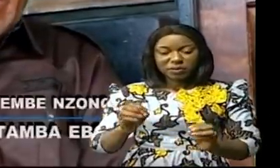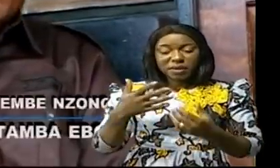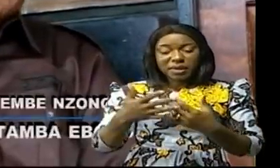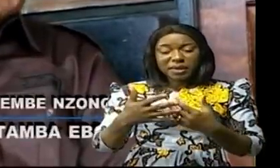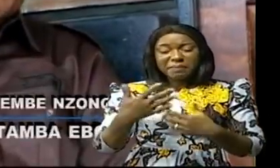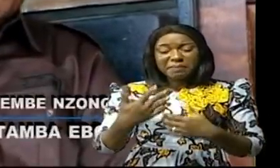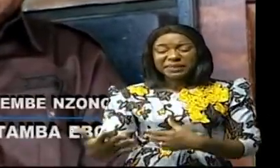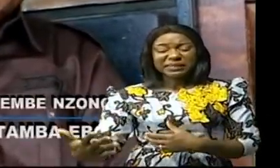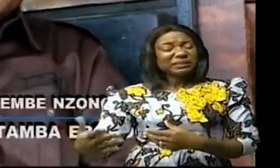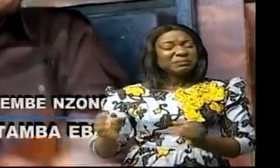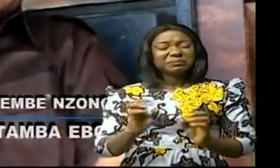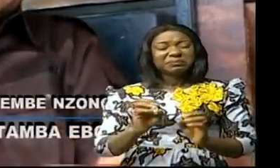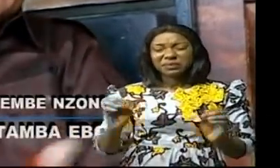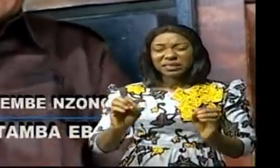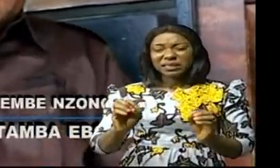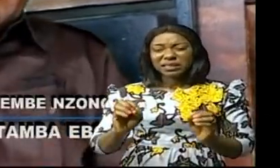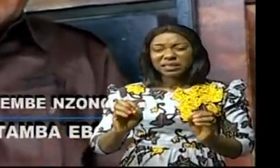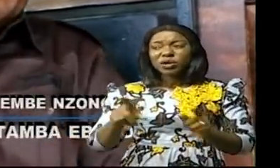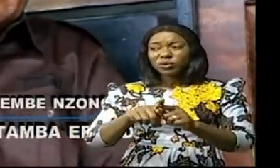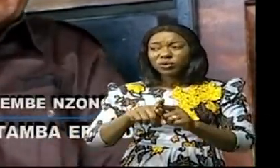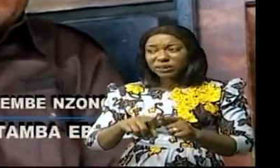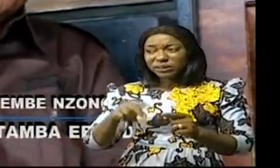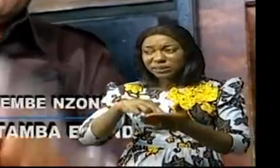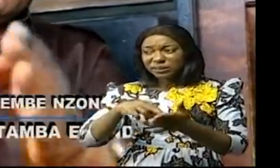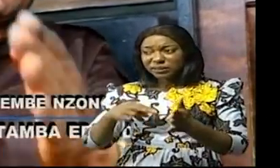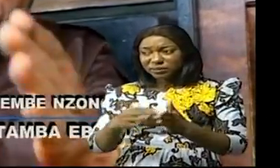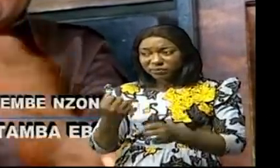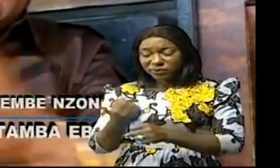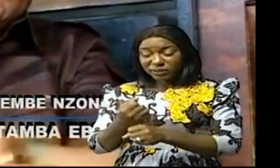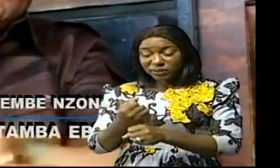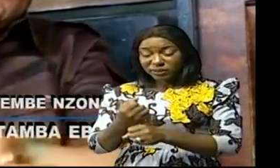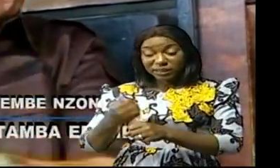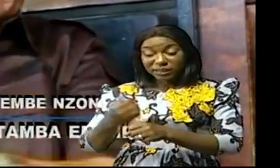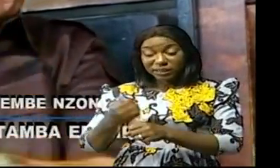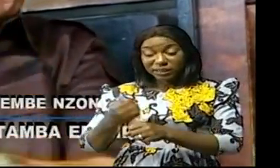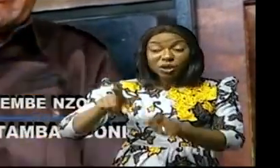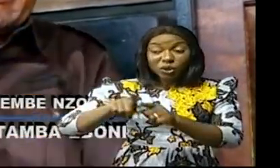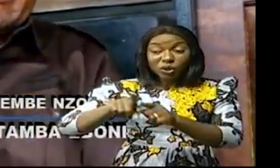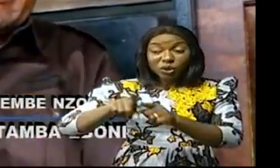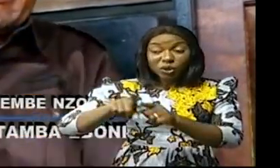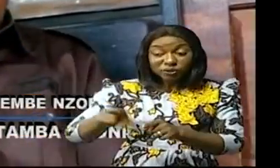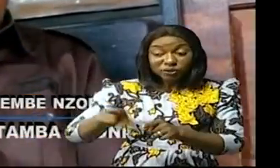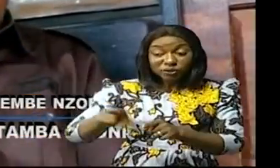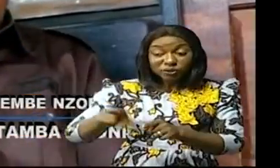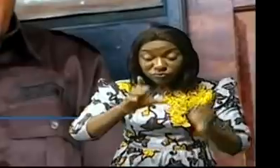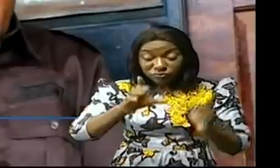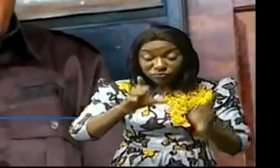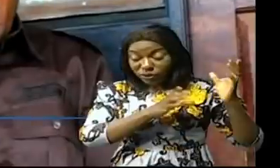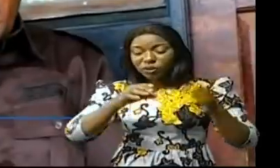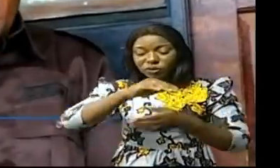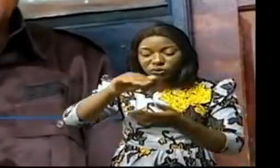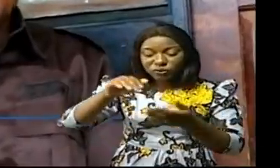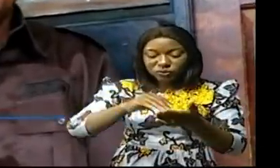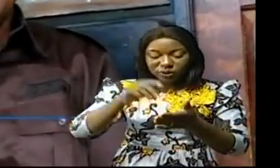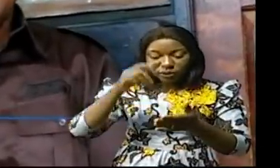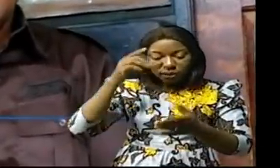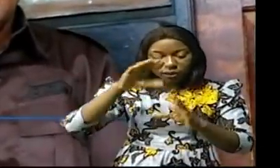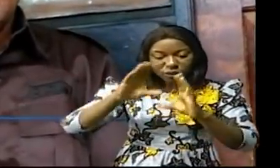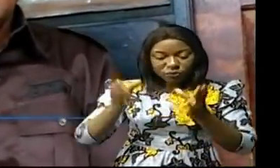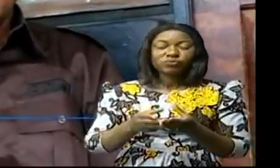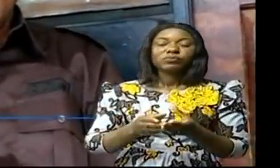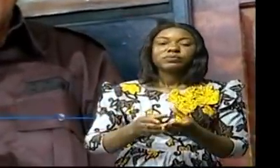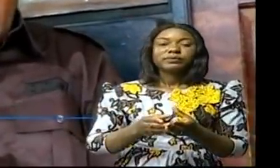n'a pas tout ce qu'il faut pour eux, parce que c'est un service de l'État. Occupez-vous de ces services, soyez au centre de tout.